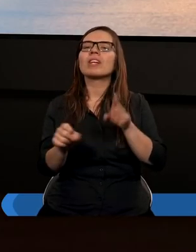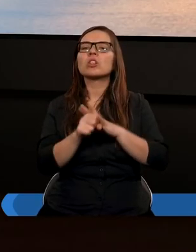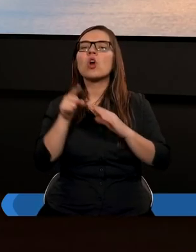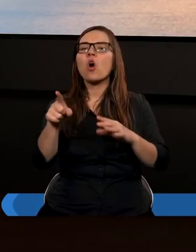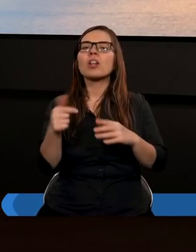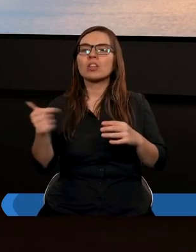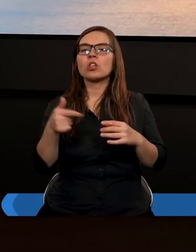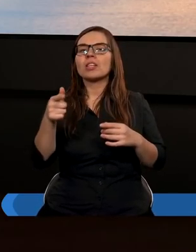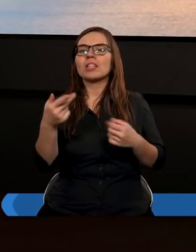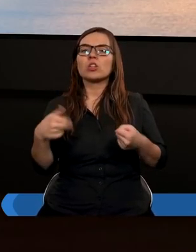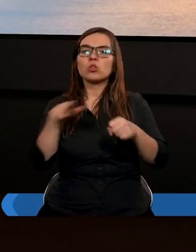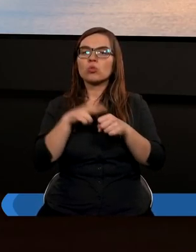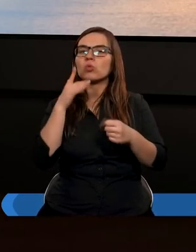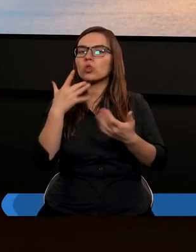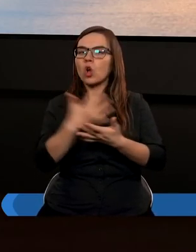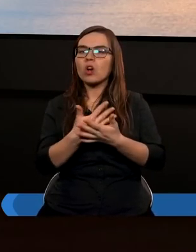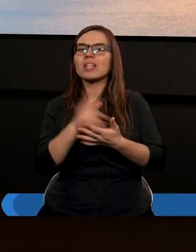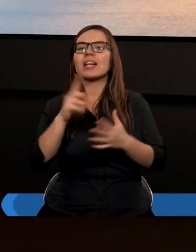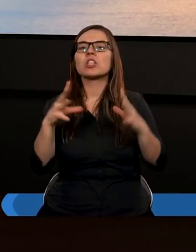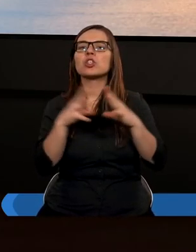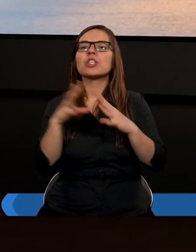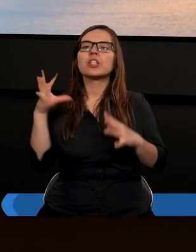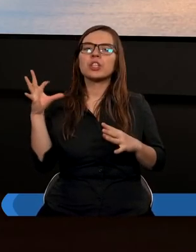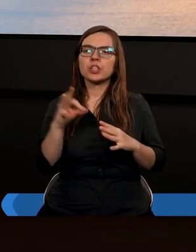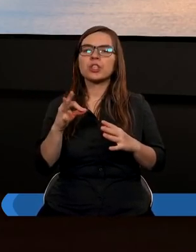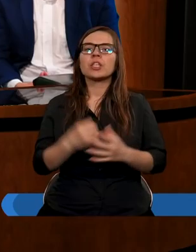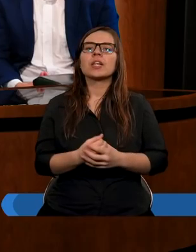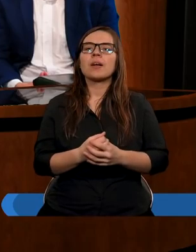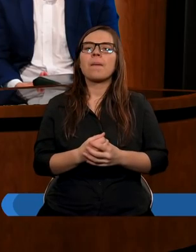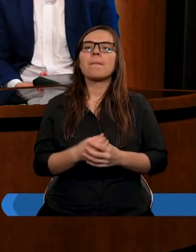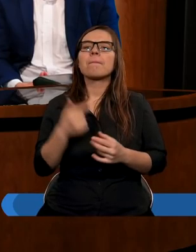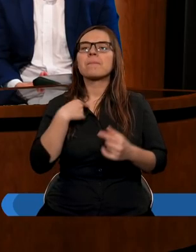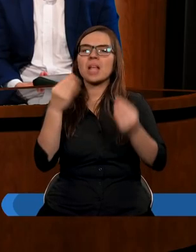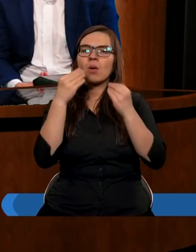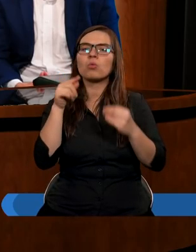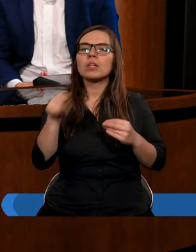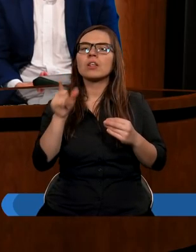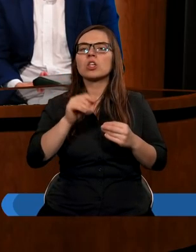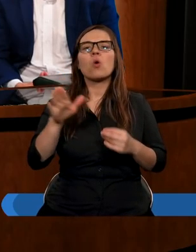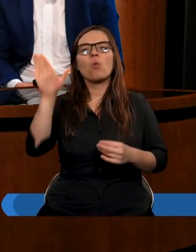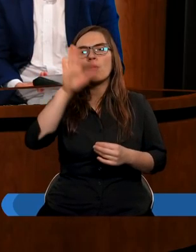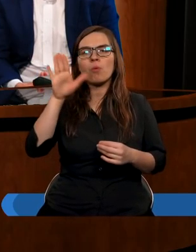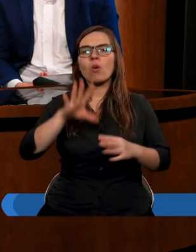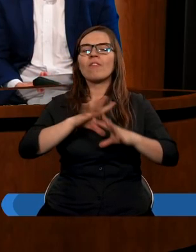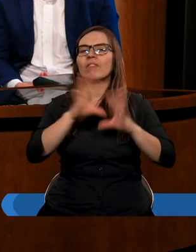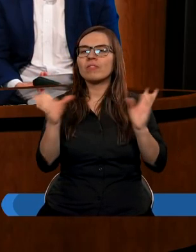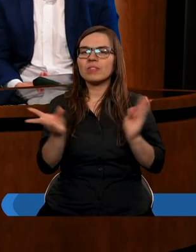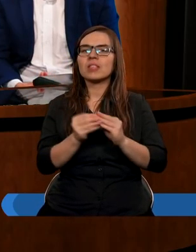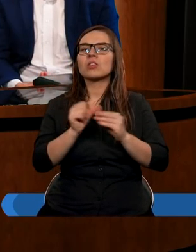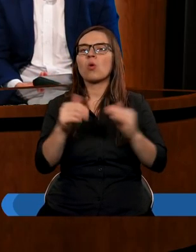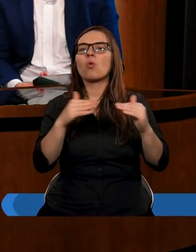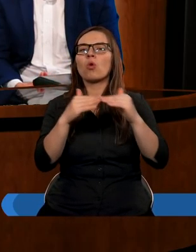tych, którzy korzystają z dziesięciny. To mnie uczy tego, że u Pana Boga wszyscy są równi.